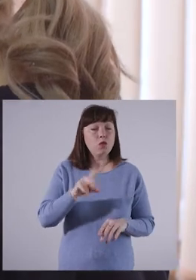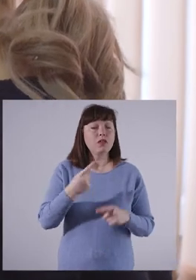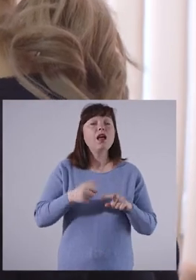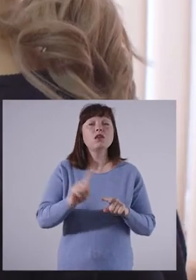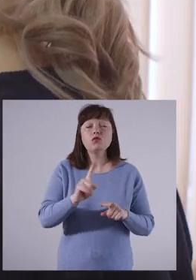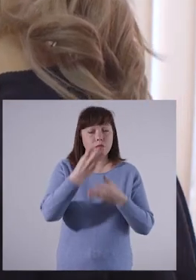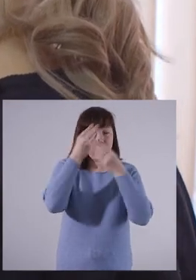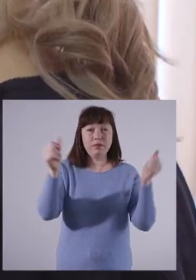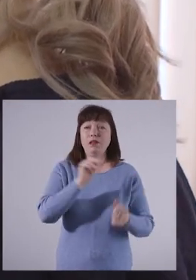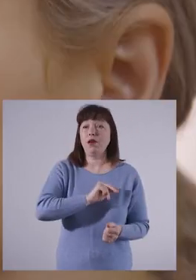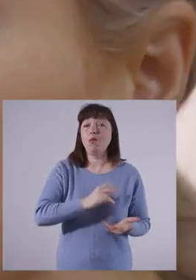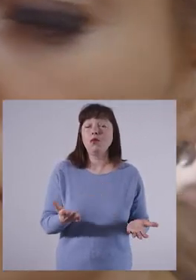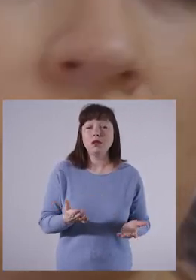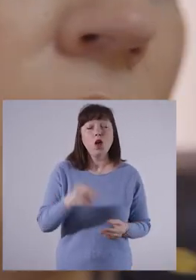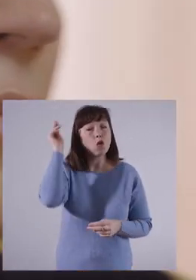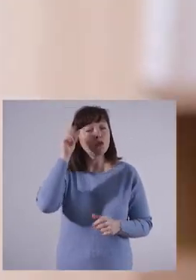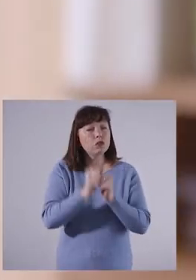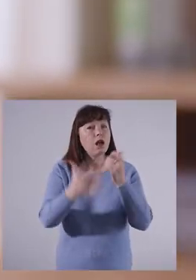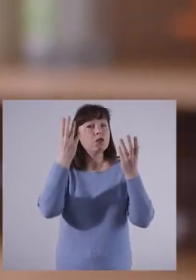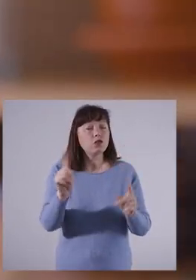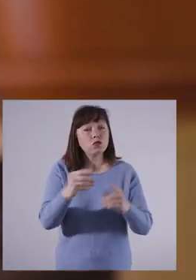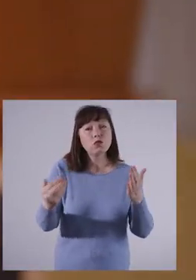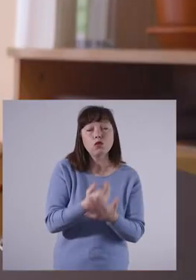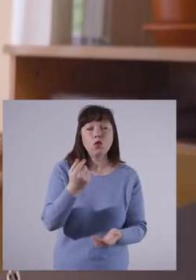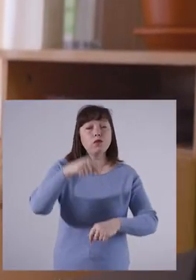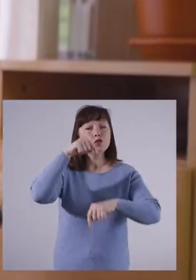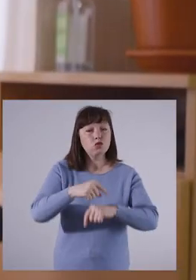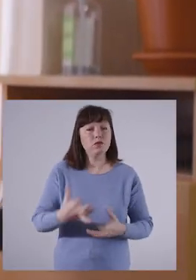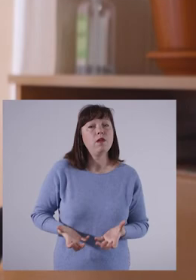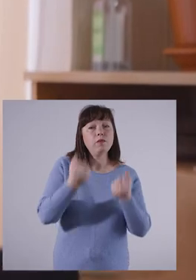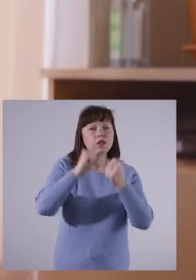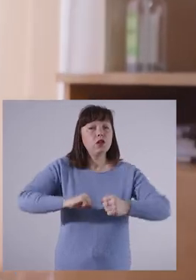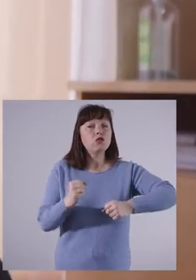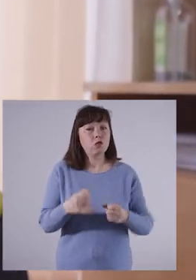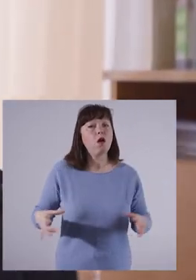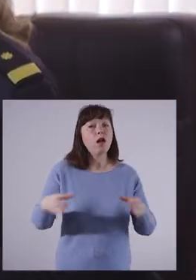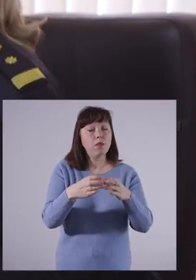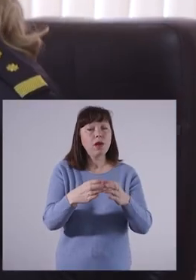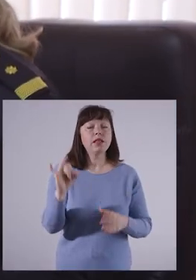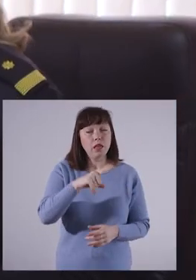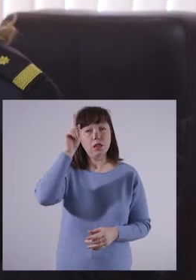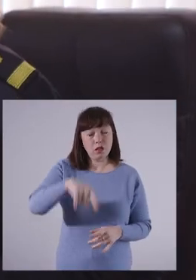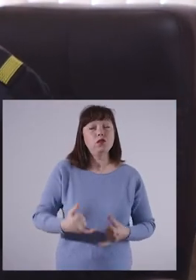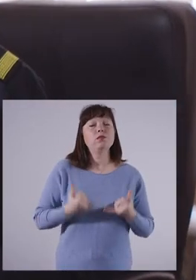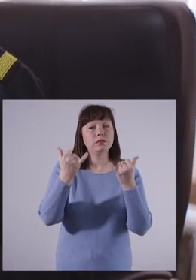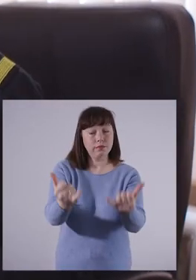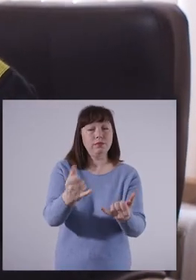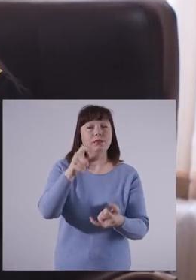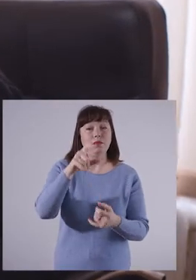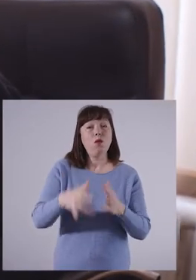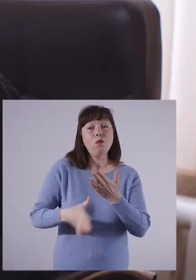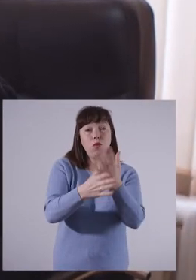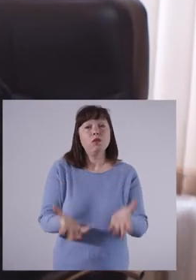fii la locul potrivit înseamnă să nu simți cum trece timpul, să înveți ceva în fiecare zi, să simți susținerea echipii din care faci